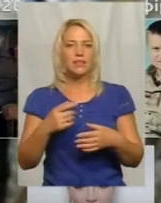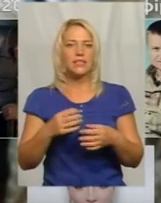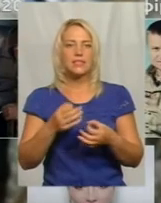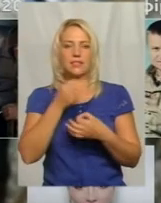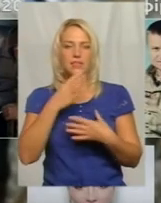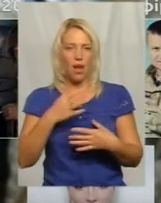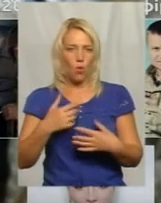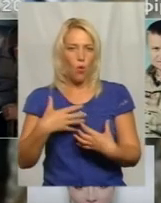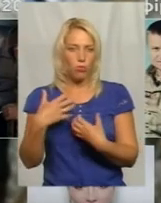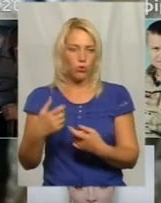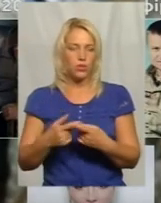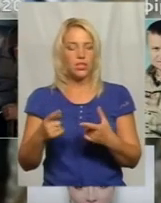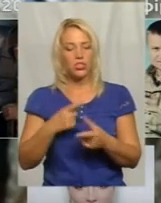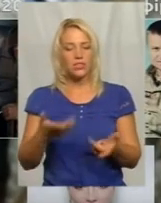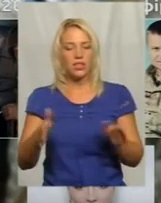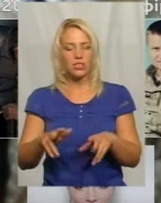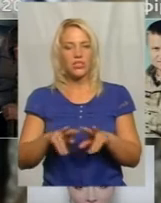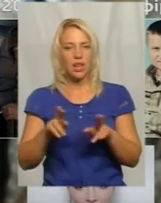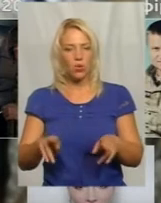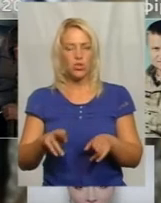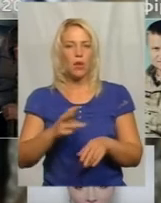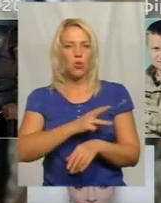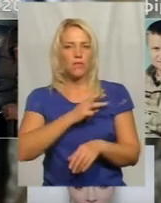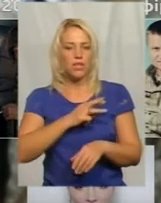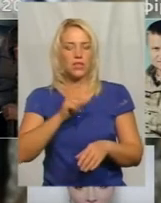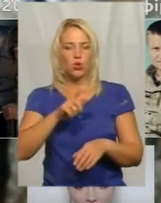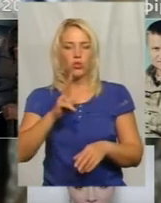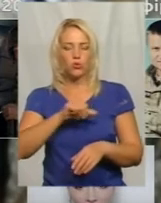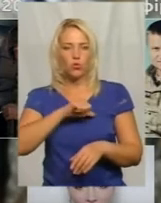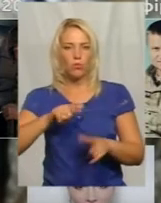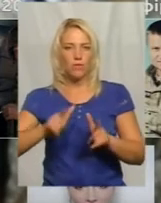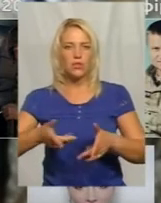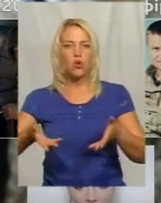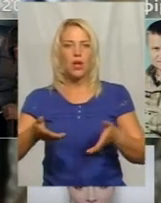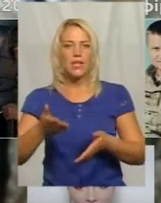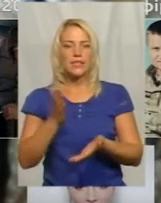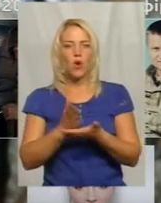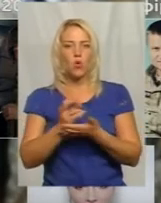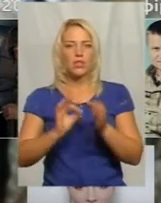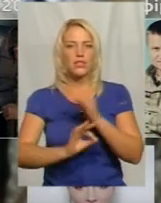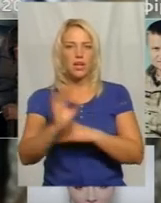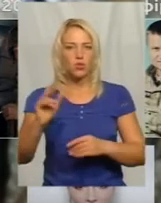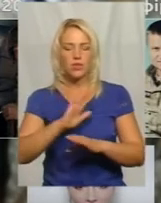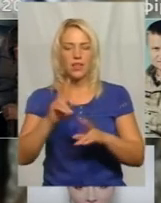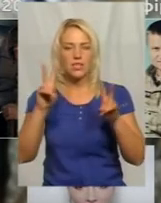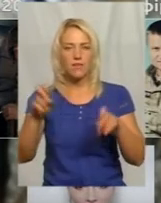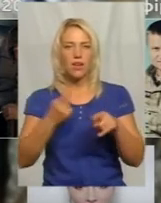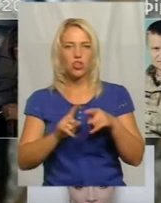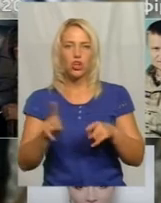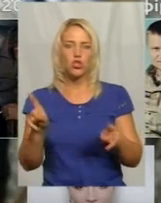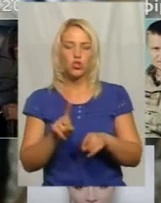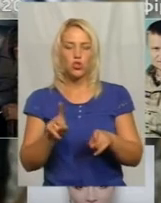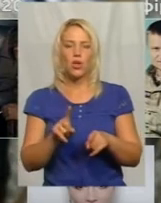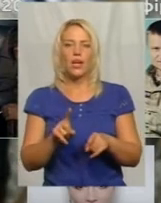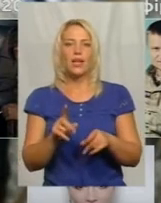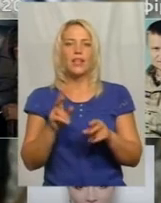чи залишилася такою ж мотивацією людей, які добровільно знаходилися на Сході. Не називаю те, що там відбувається, ніяк,